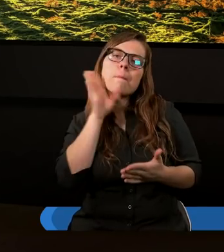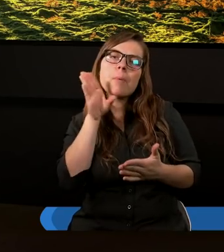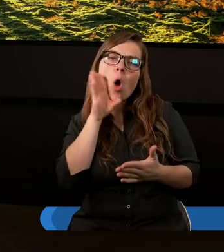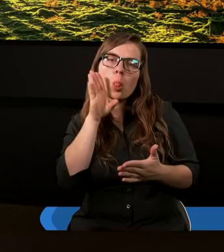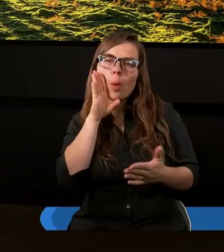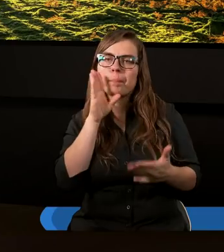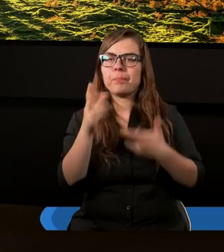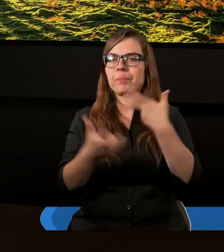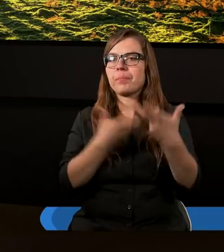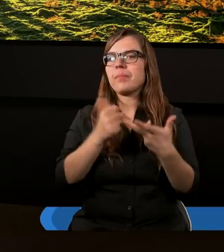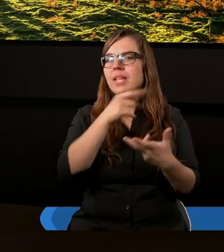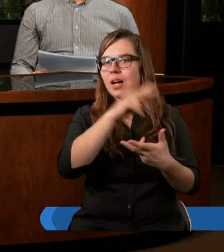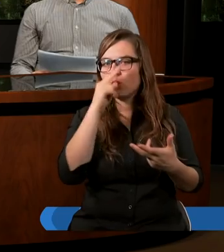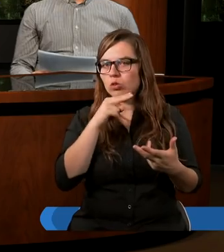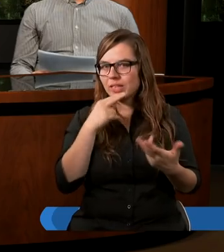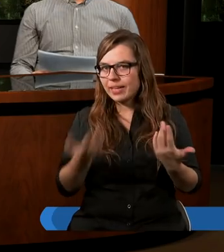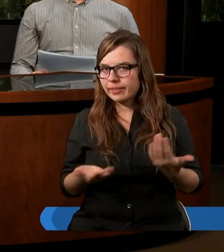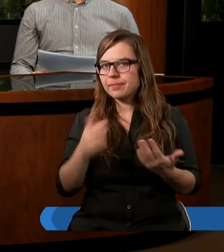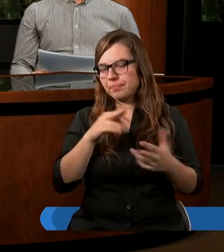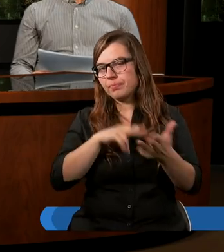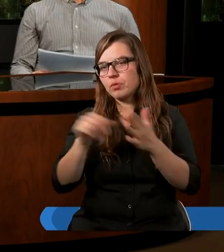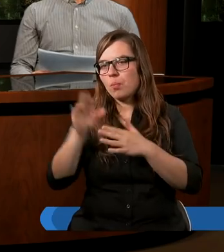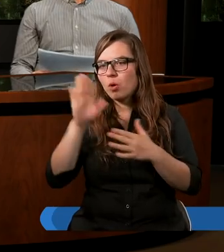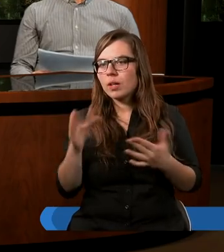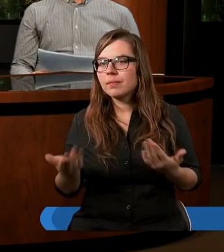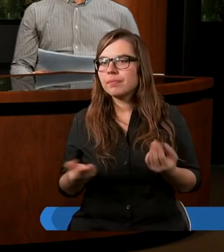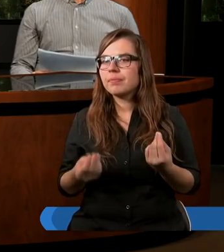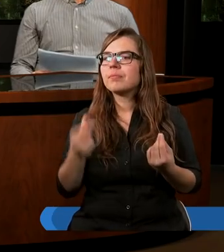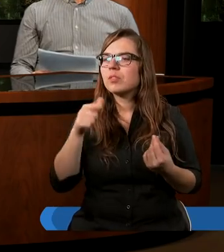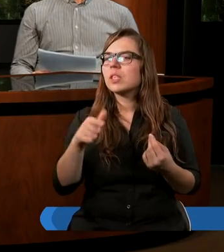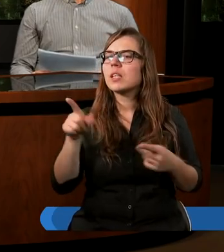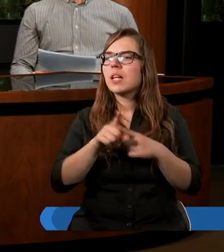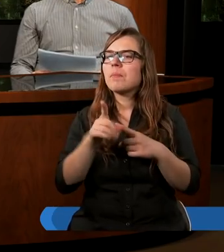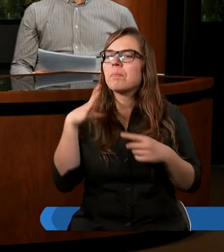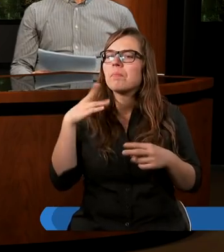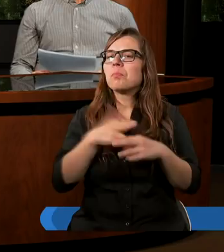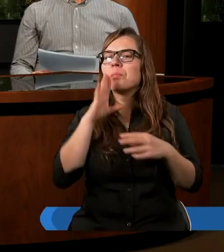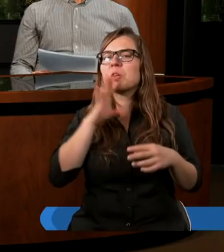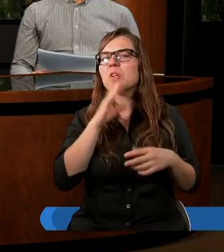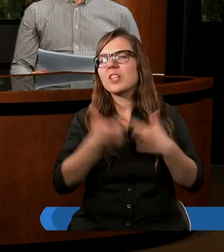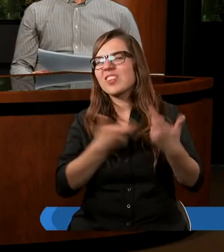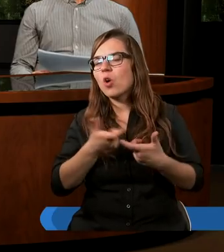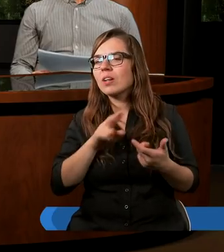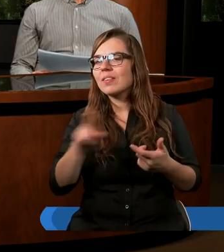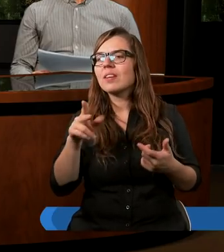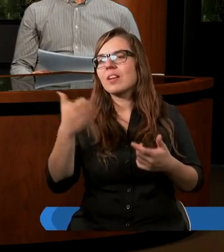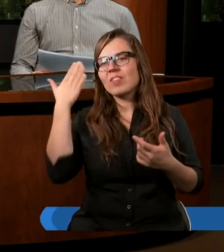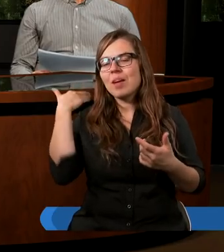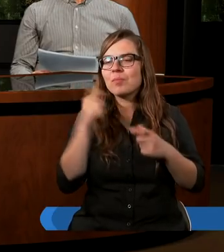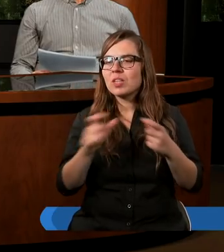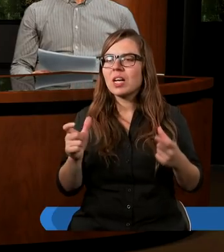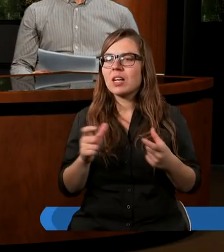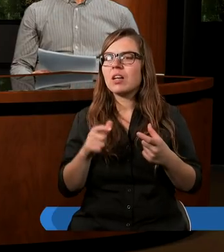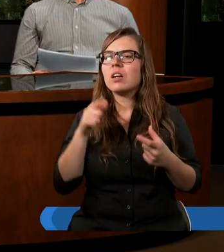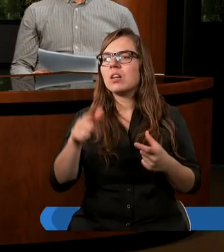robić. Dziękuję. Wydaje mi się, że taki był kiedyś styl rządzenia w tamtym terenie.